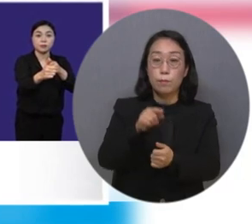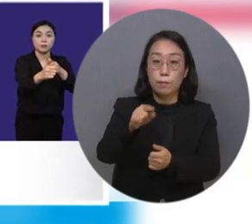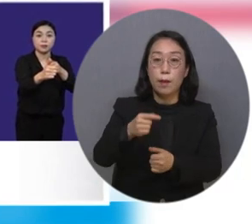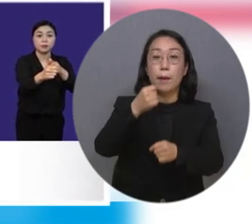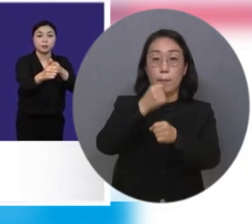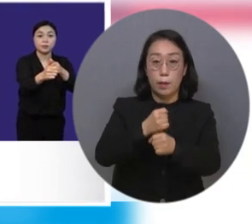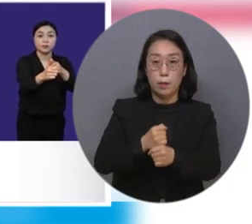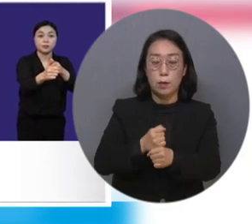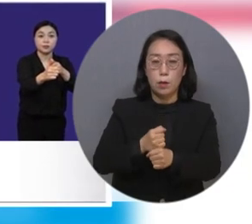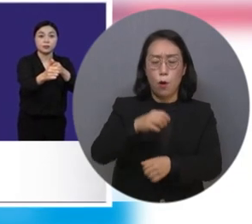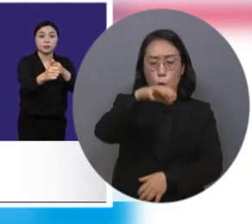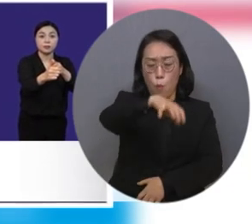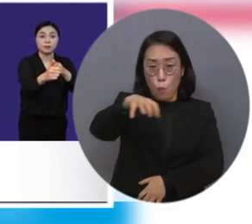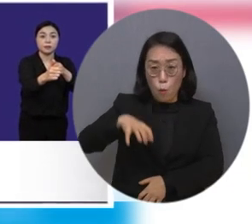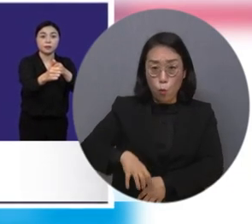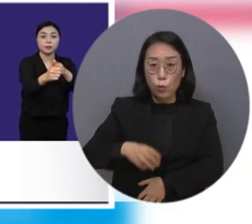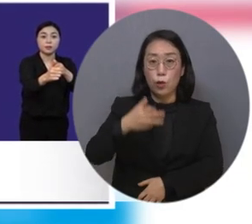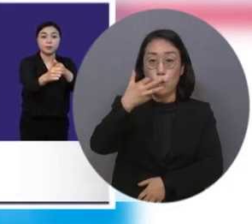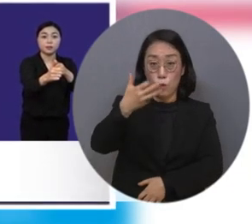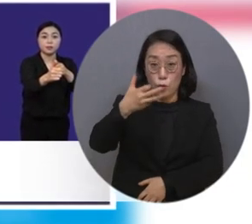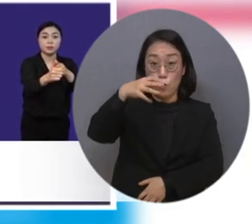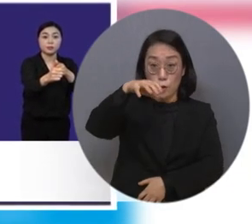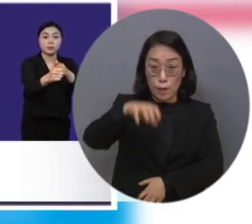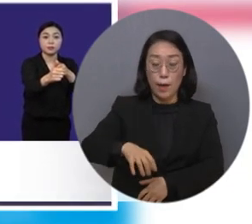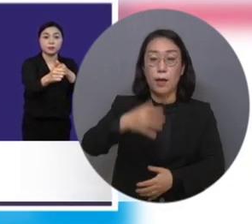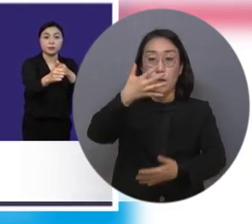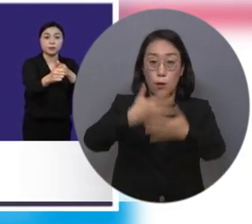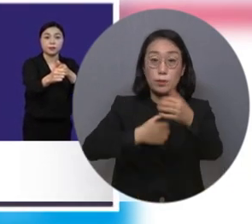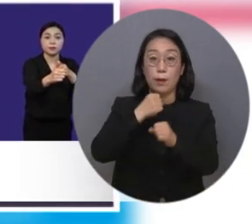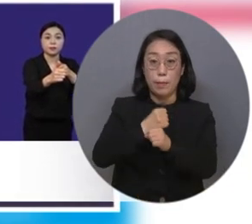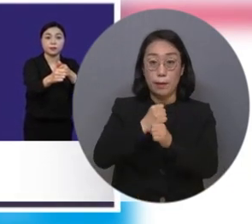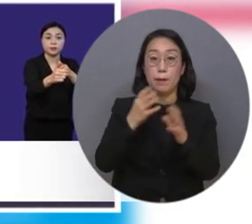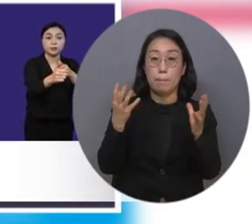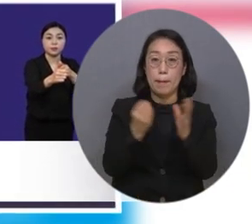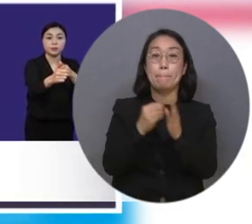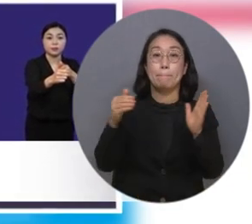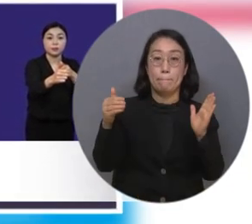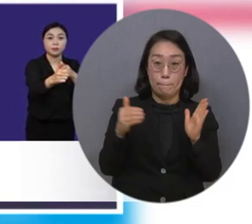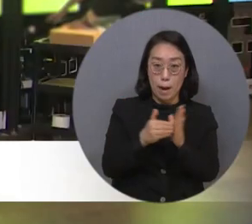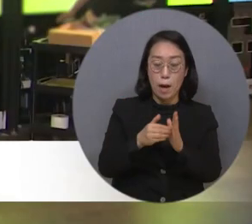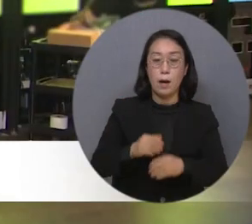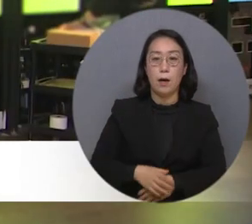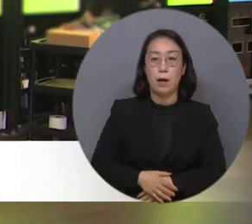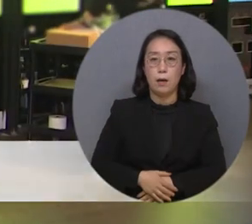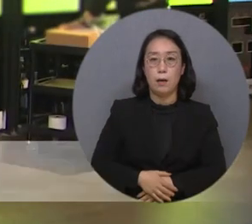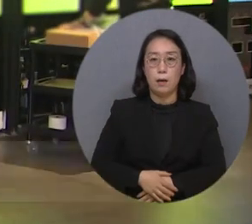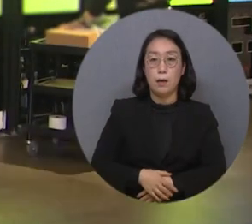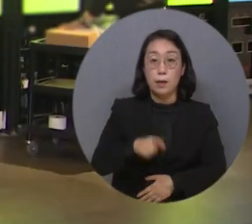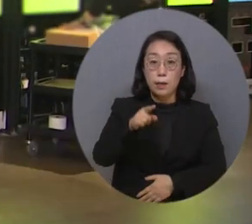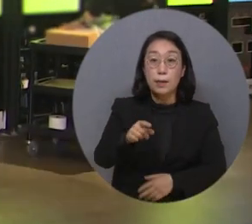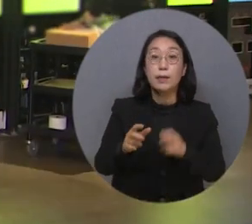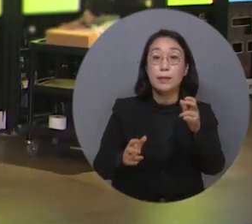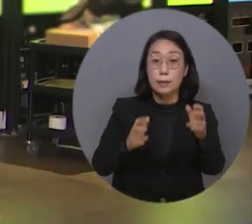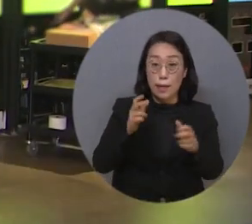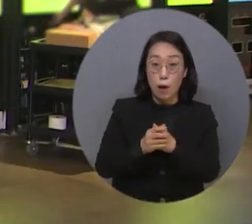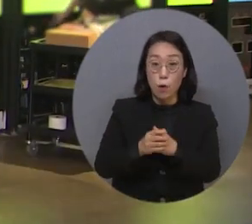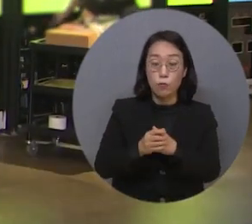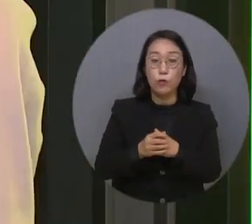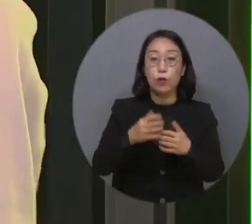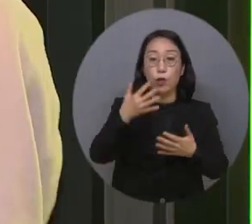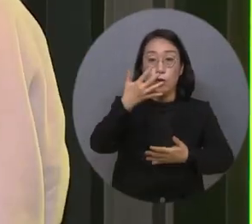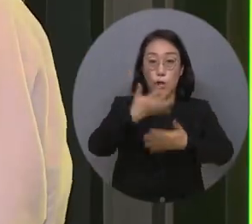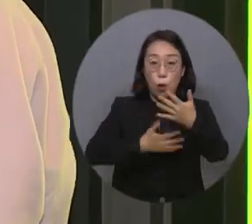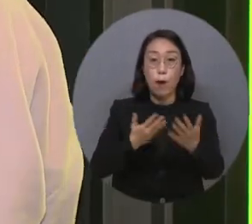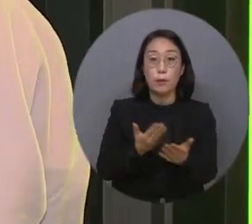전국 18개 상영관의 피난 안내 영상물 제작을 완료했다고 밝혔습니다. 이번 사업은 영화진흥위원회의